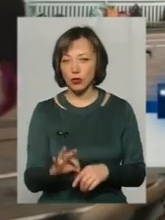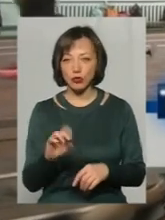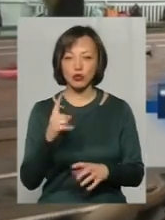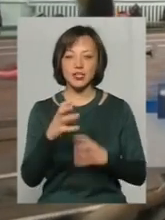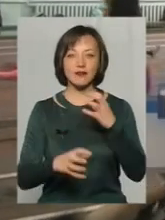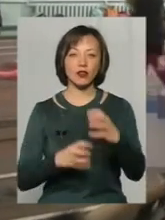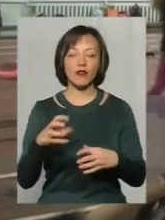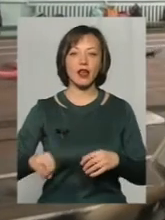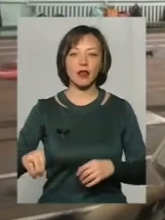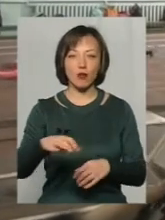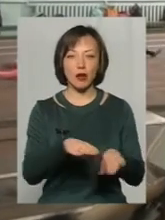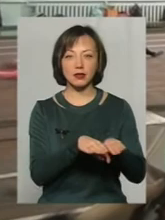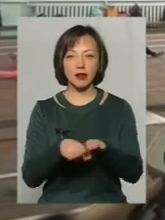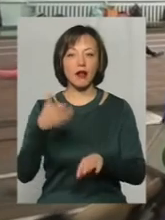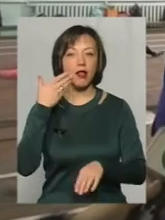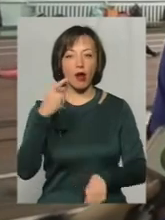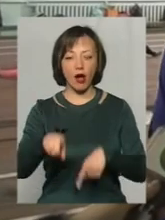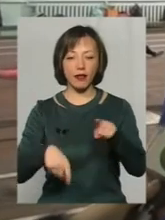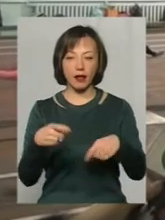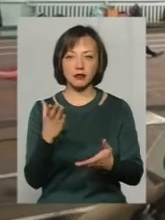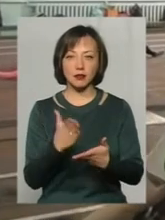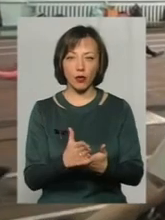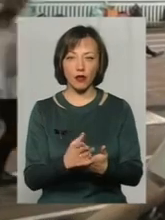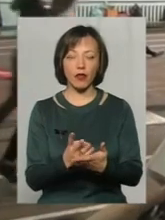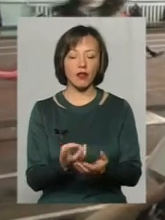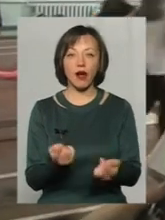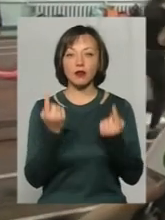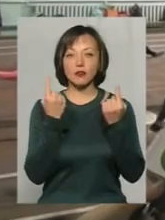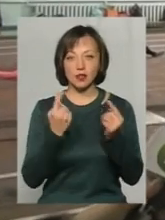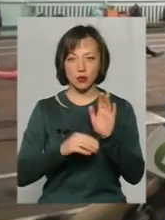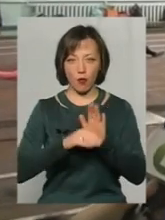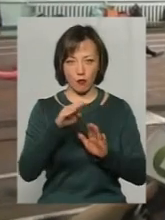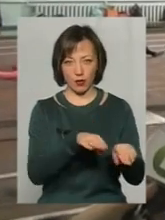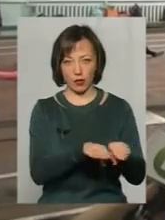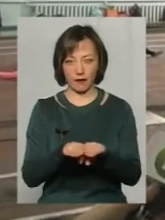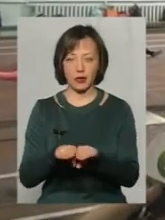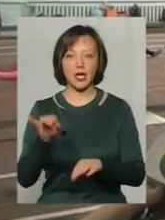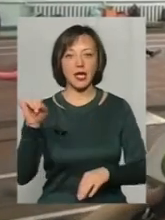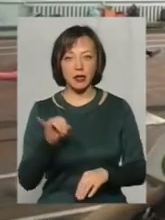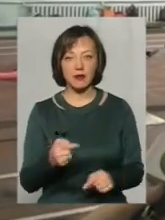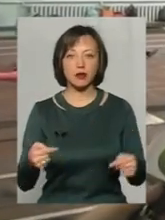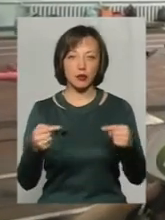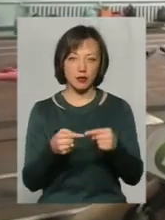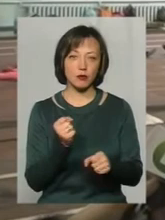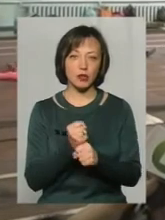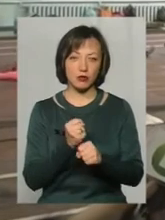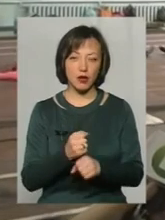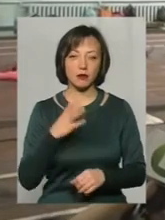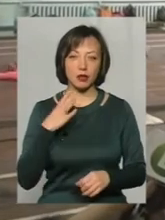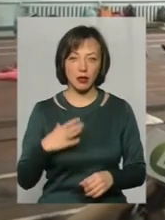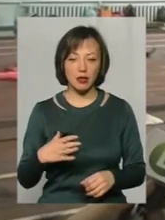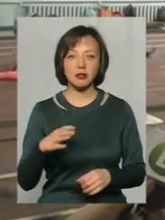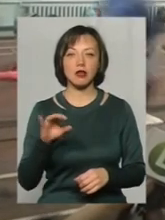світовий, європейський рівень легкої атлетики знаходиться на неймовірно високому рівні. Ну, відповідно, і працювати придеться,